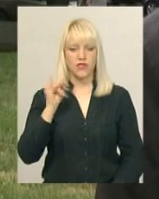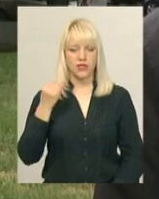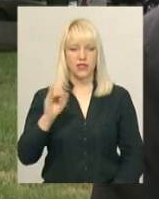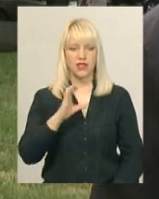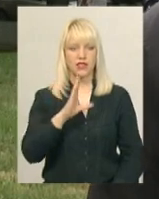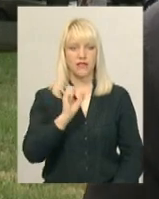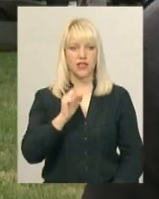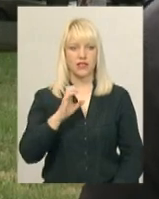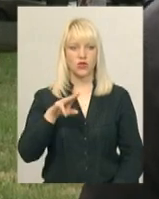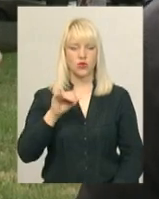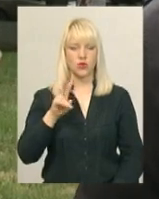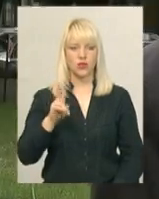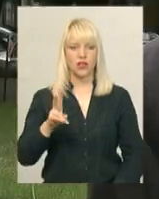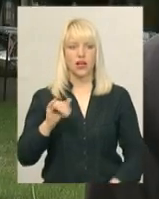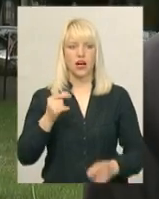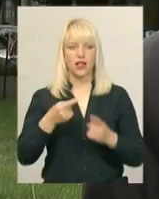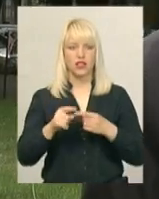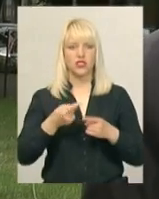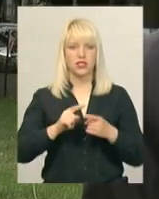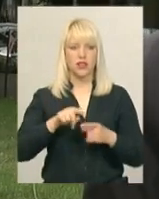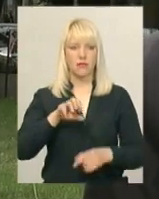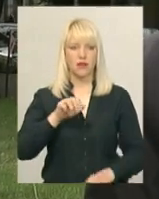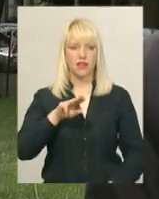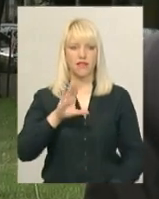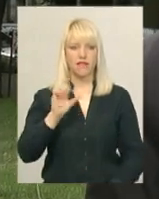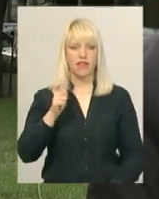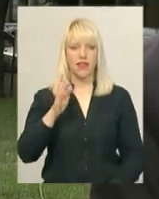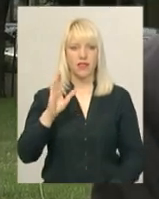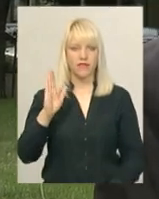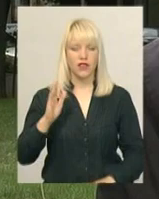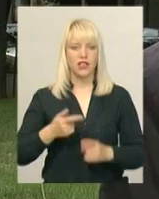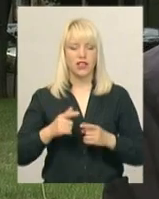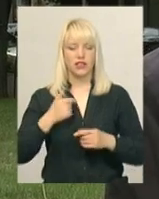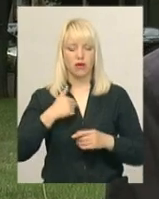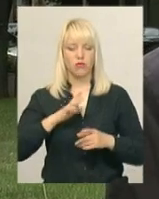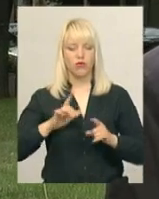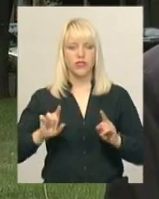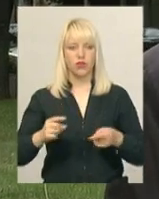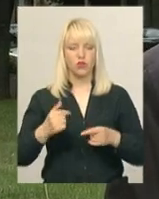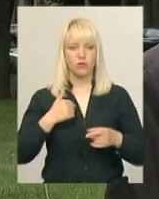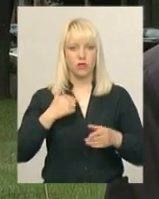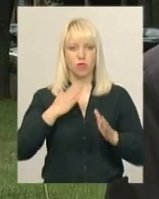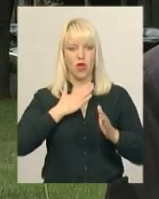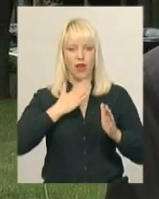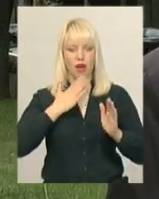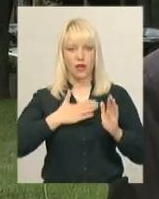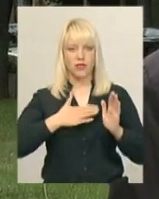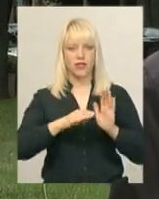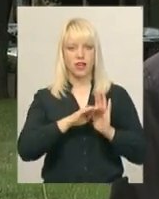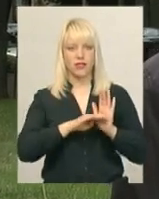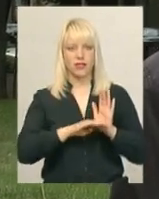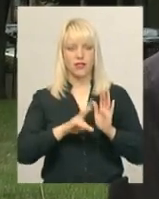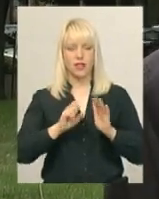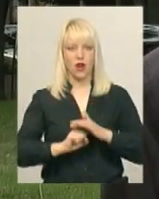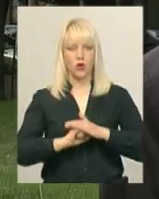це Матвійов. Я був заарештований, в мене звучить стаття на ґрунті